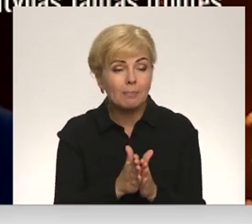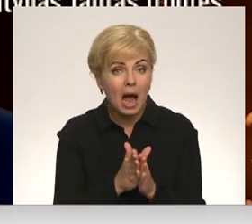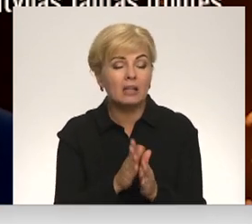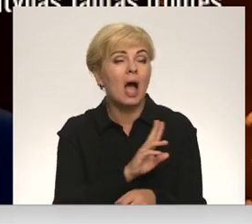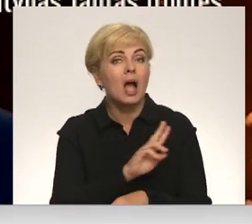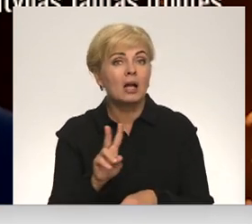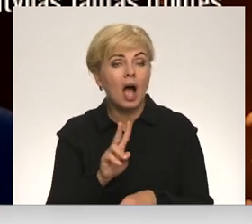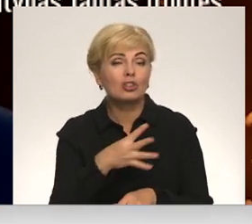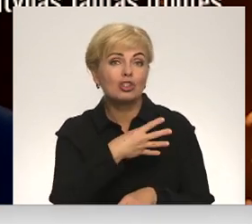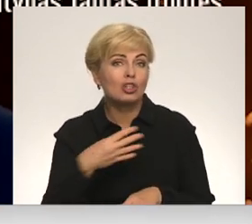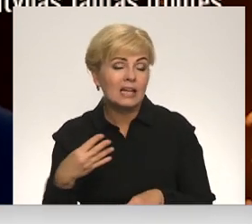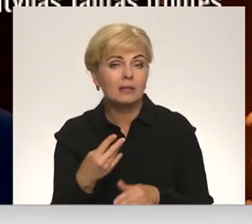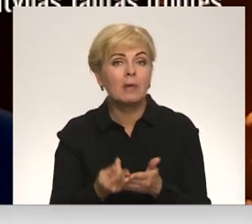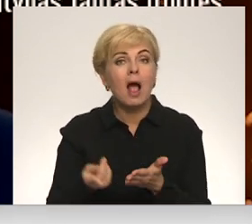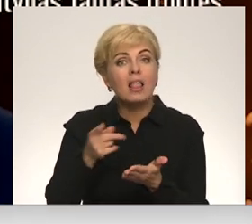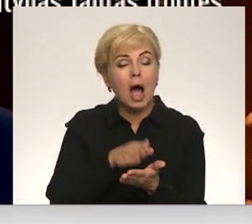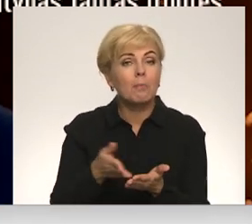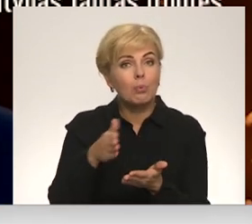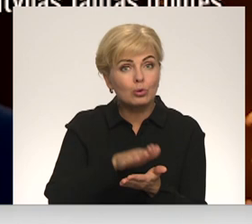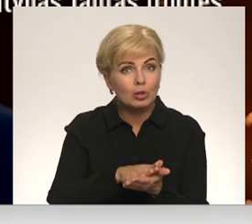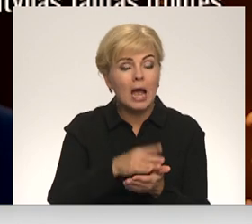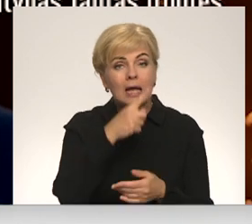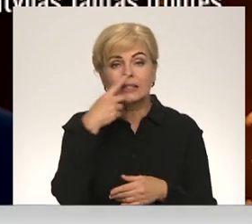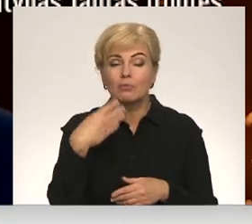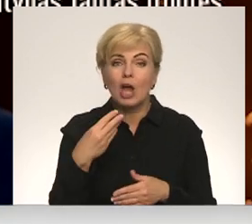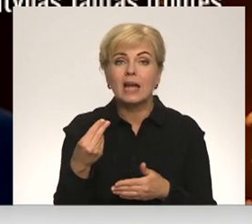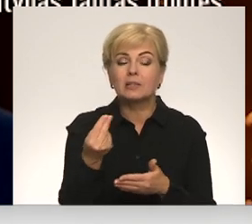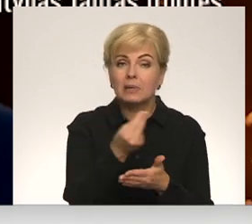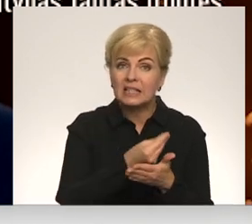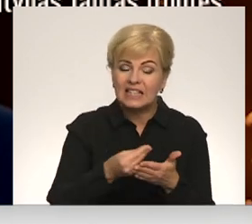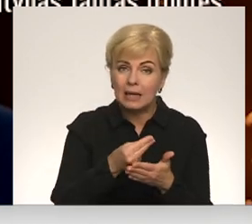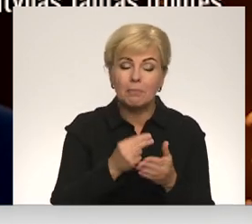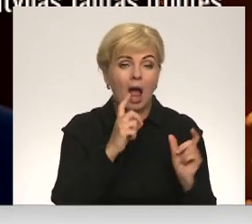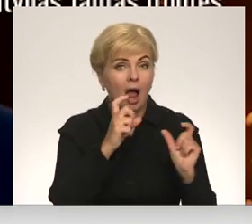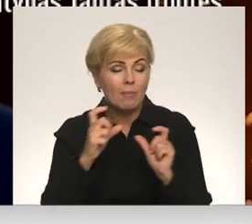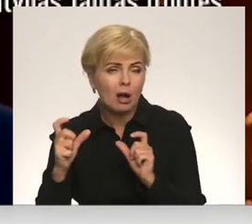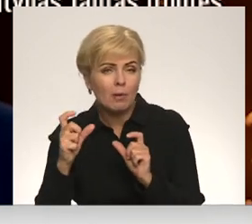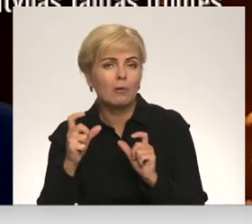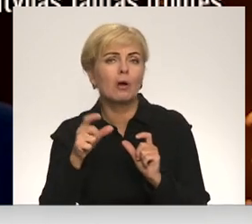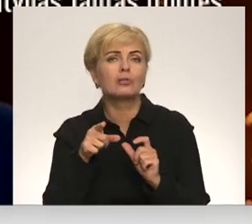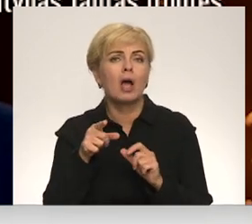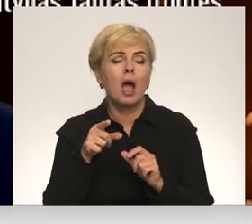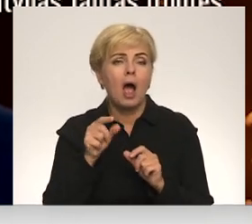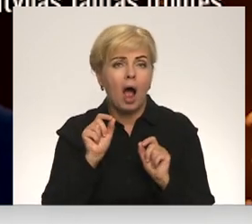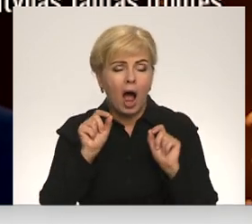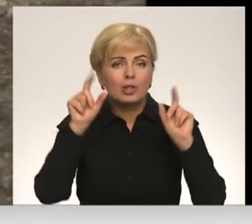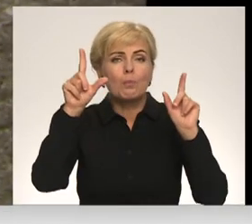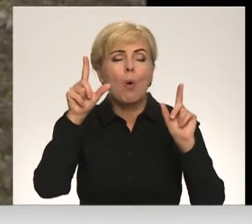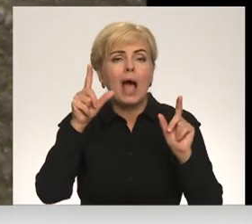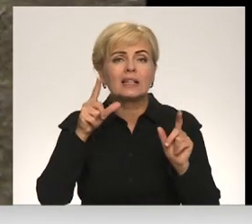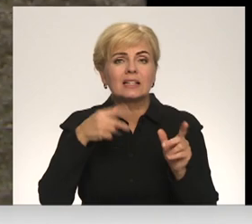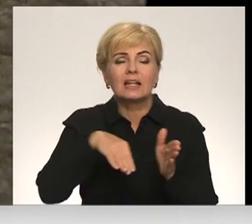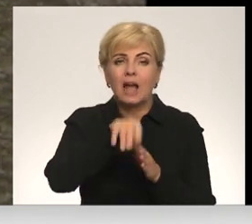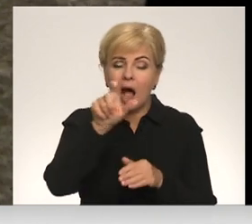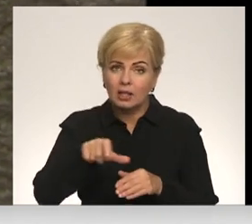kas ir 400 lapusēs, 140 ilustrācijas, neskaitāmi atmodas dalībnieki tur